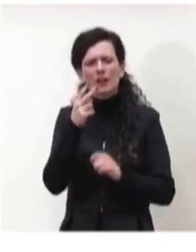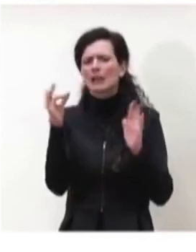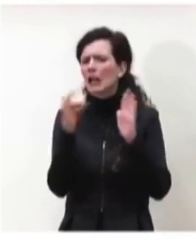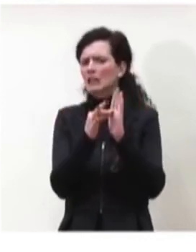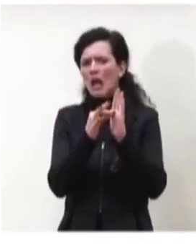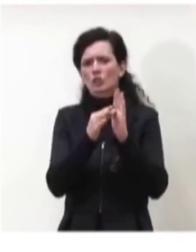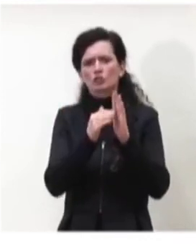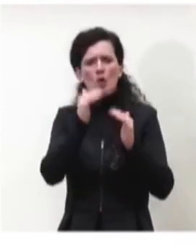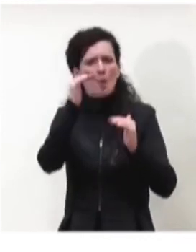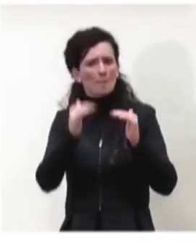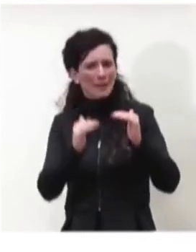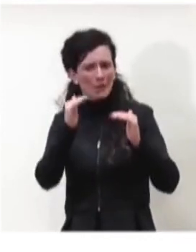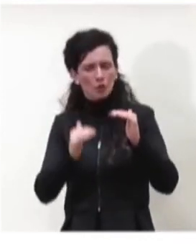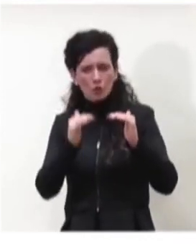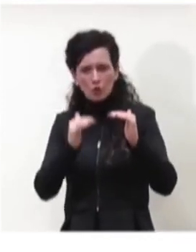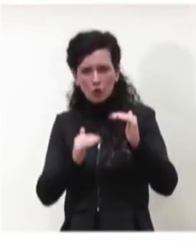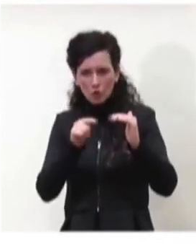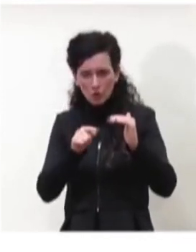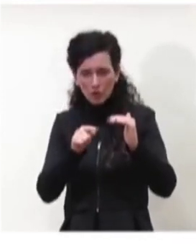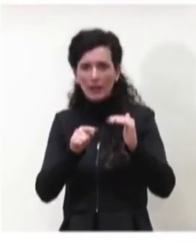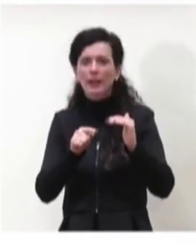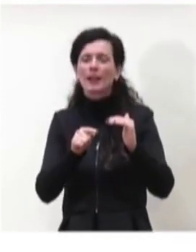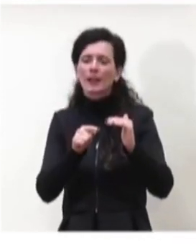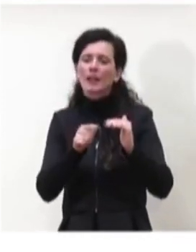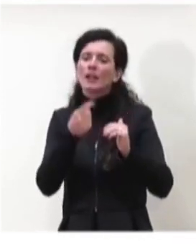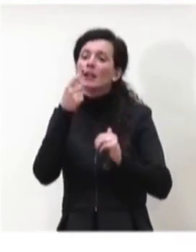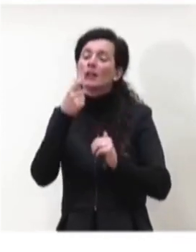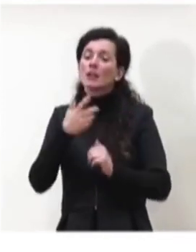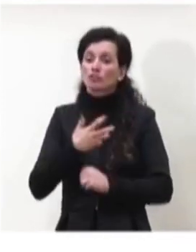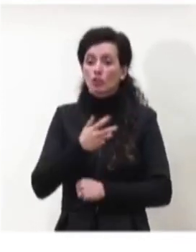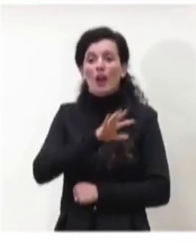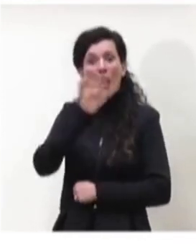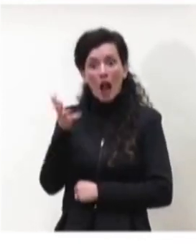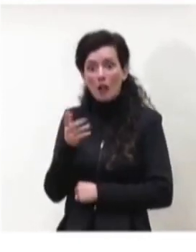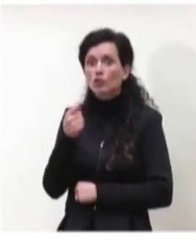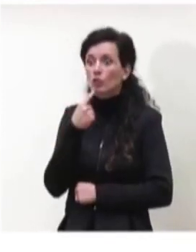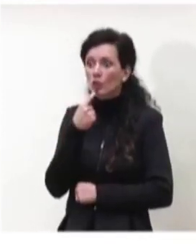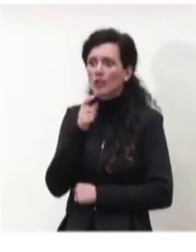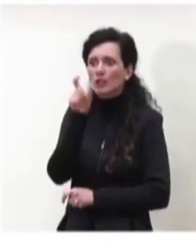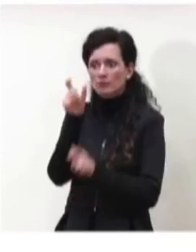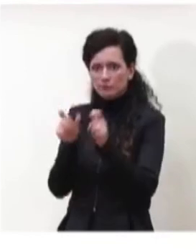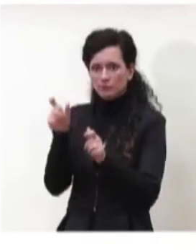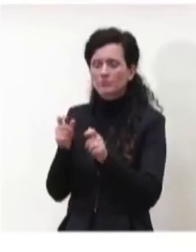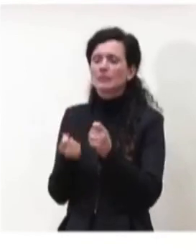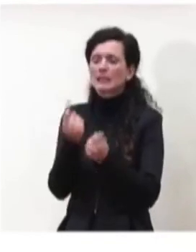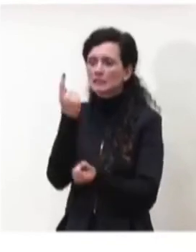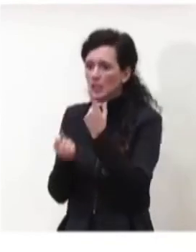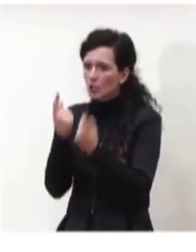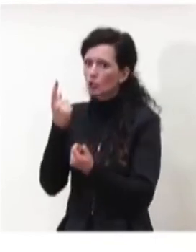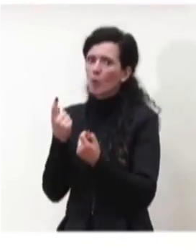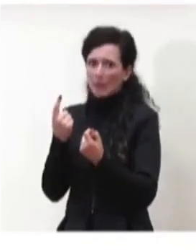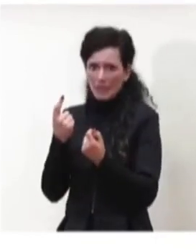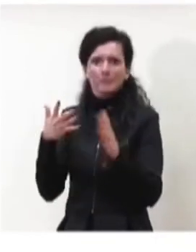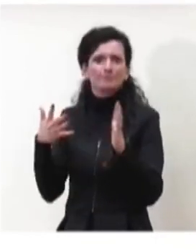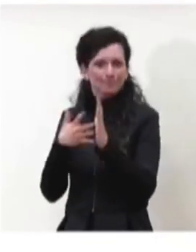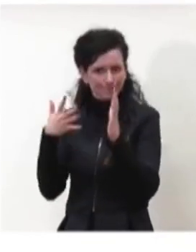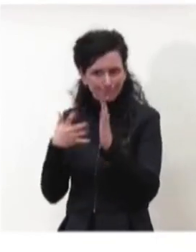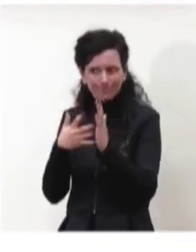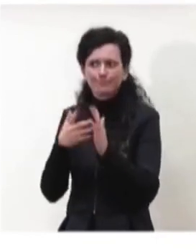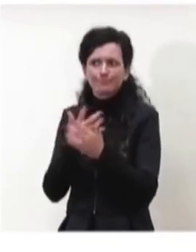una sintomatologia di tipo severo o critico, però dobbiamo tenere conto che